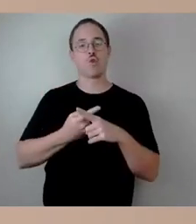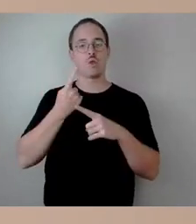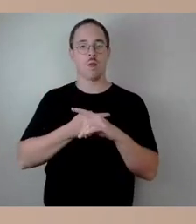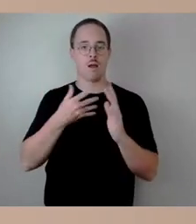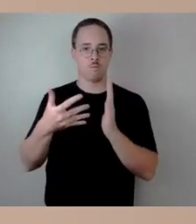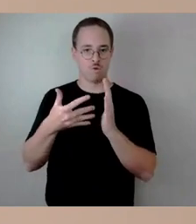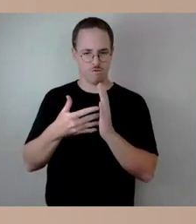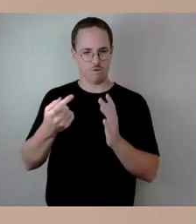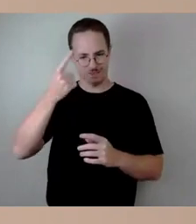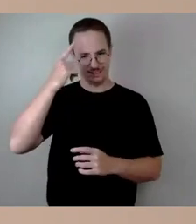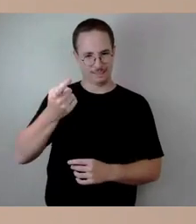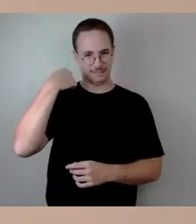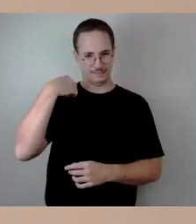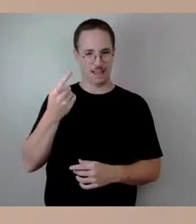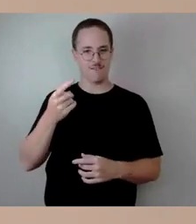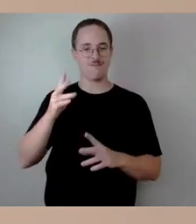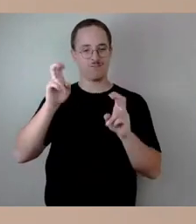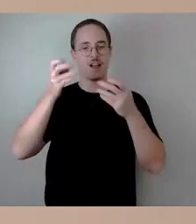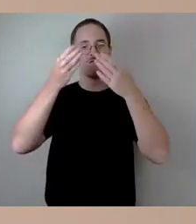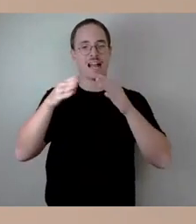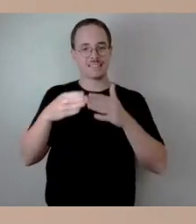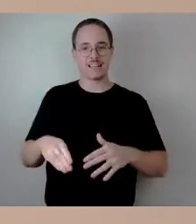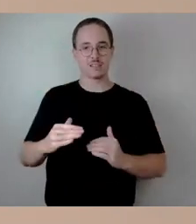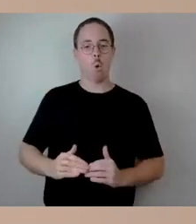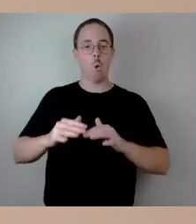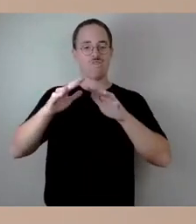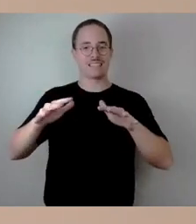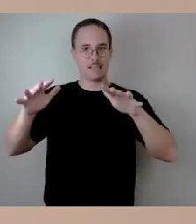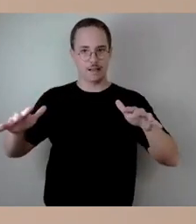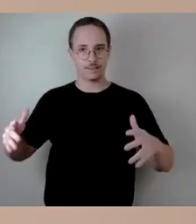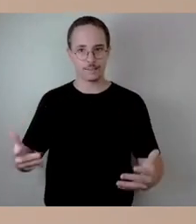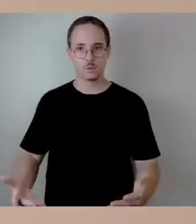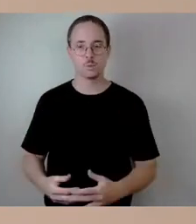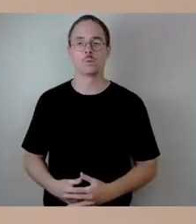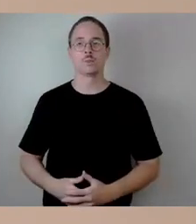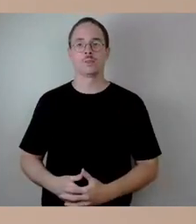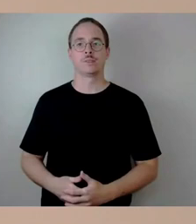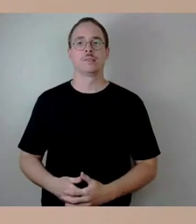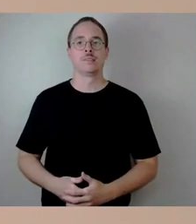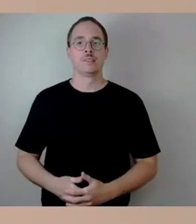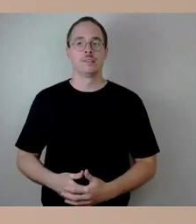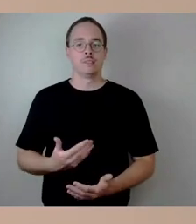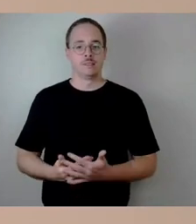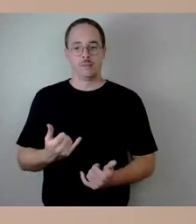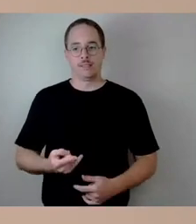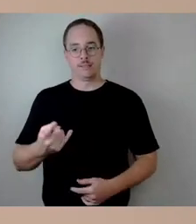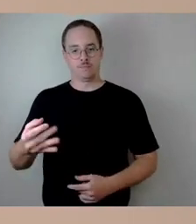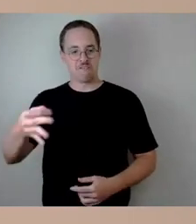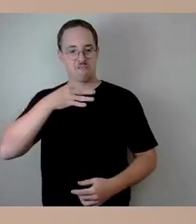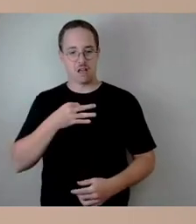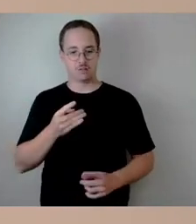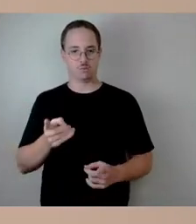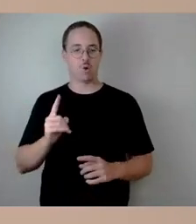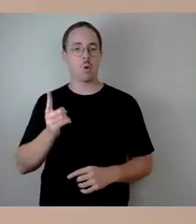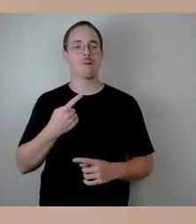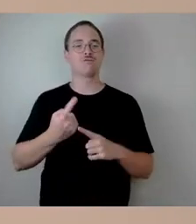Die Frage, ob wir jetzt Sonderprüfungen jetzt aufgrund dieses Ereignisses an diesen genannten Brücken